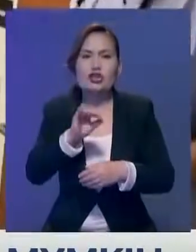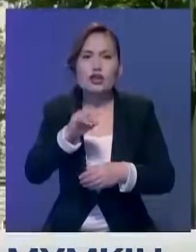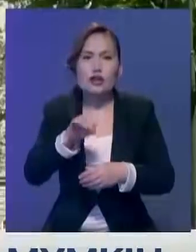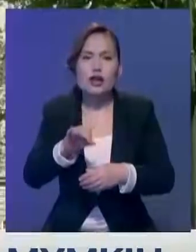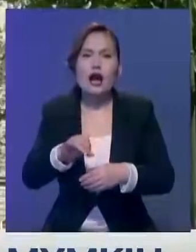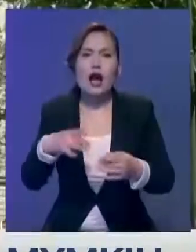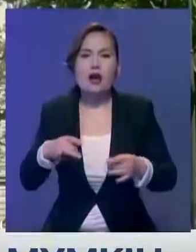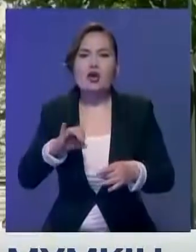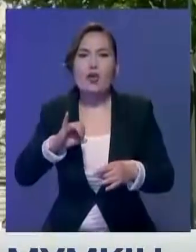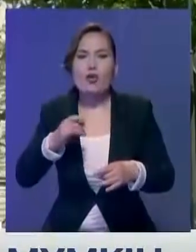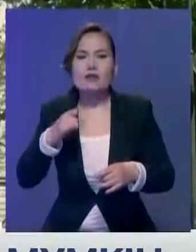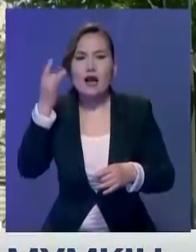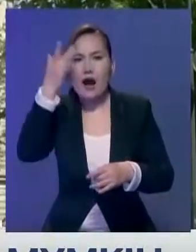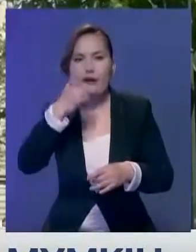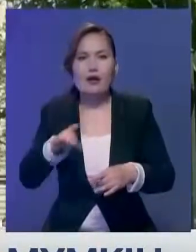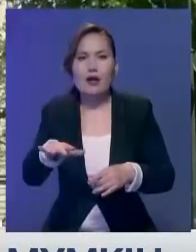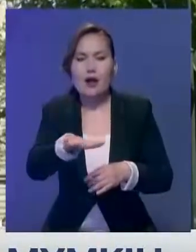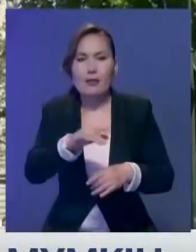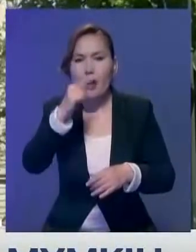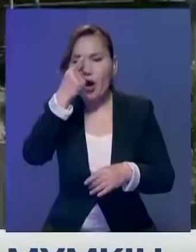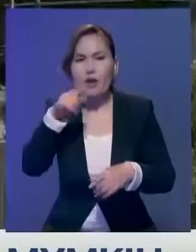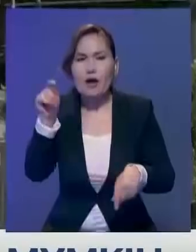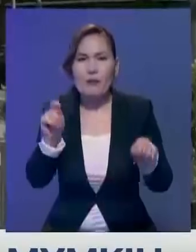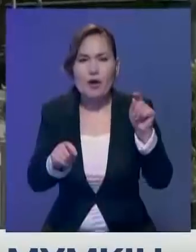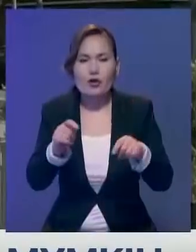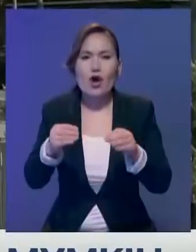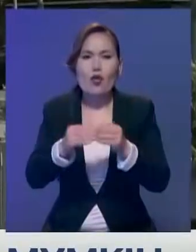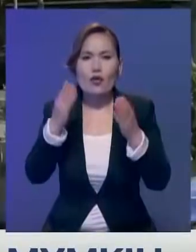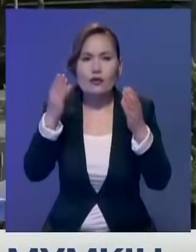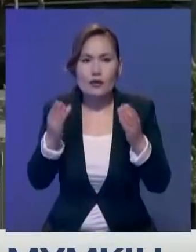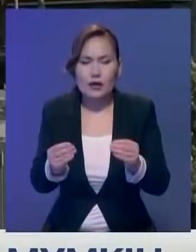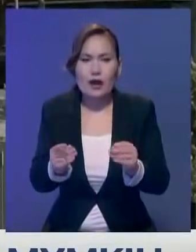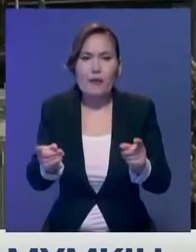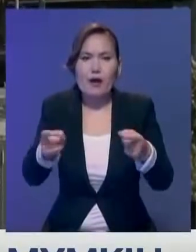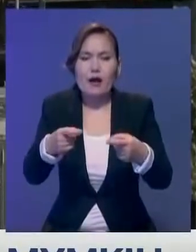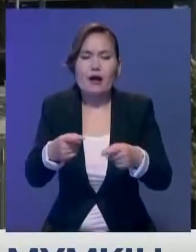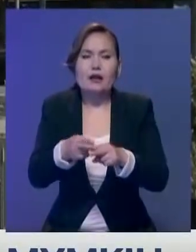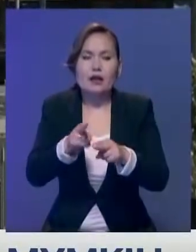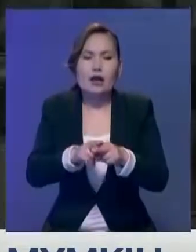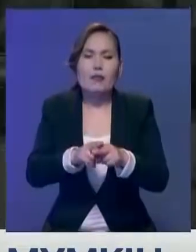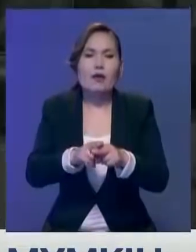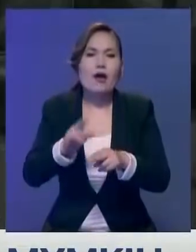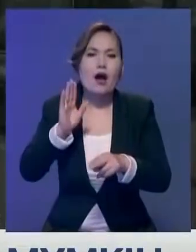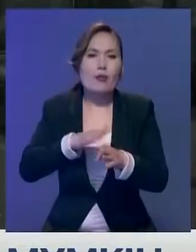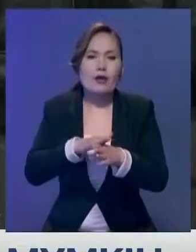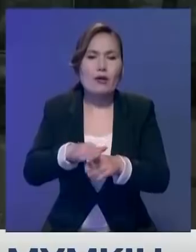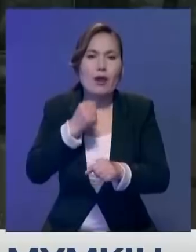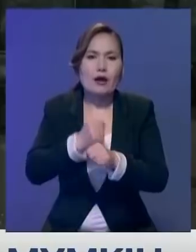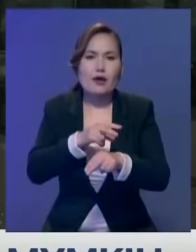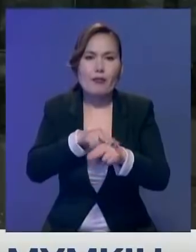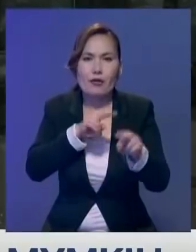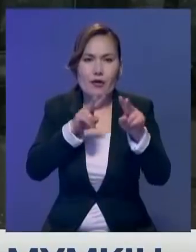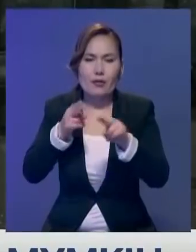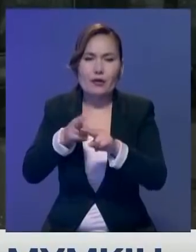Аргентина, оңтүстік Африка республикасы мен үндістаннан келгендер үшін оңгүндік карантиннің сақталуы полицияның қатан бақылауында болады.